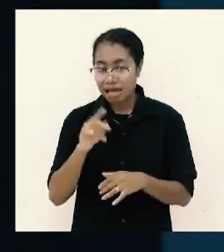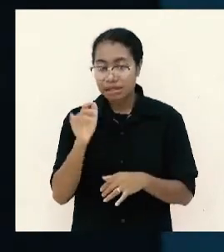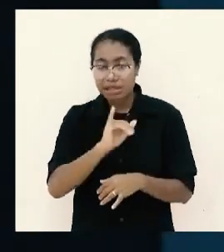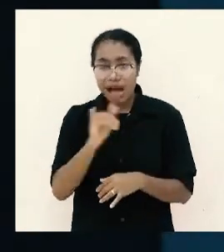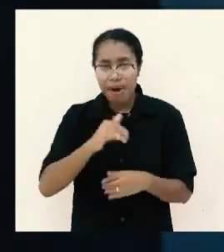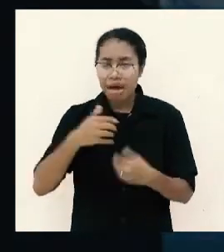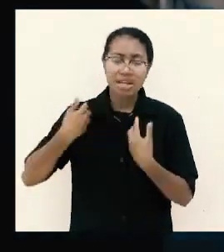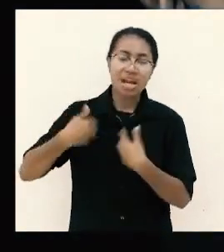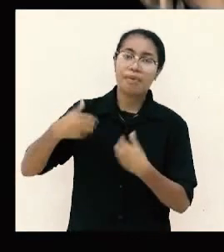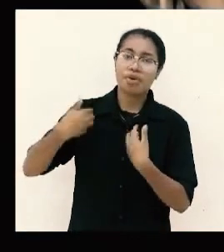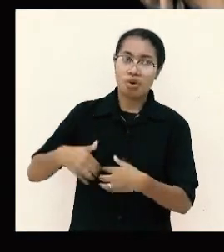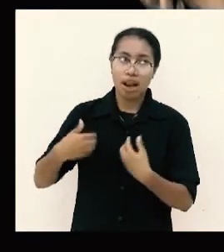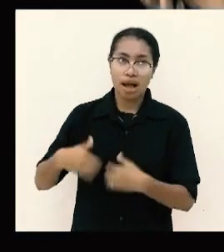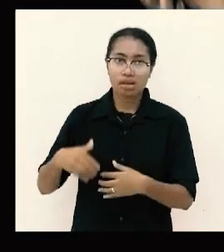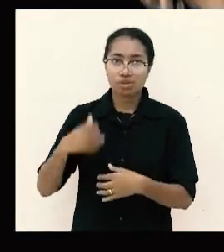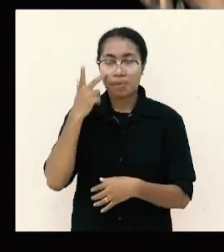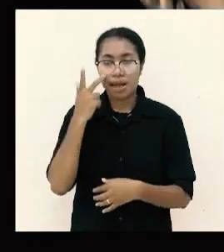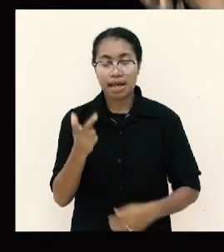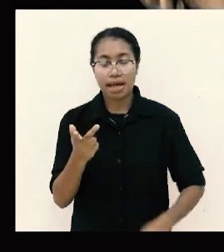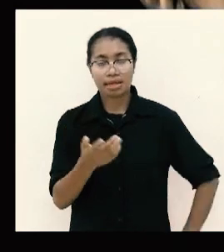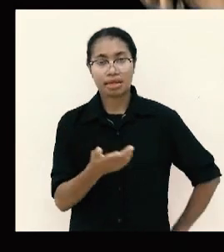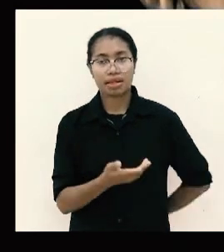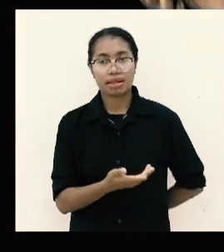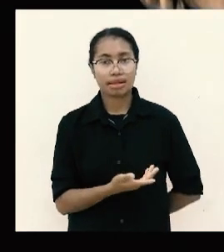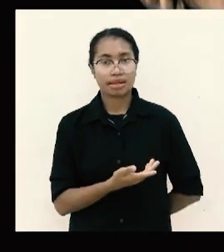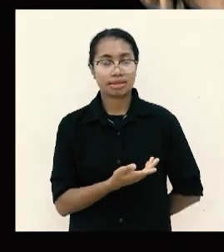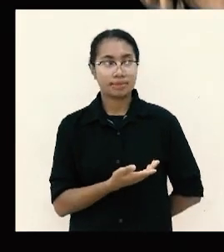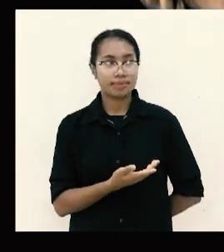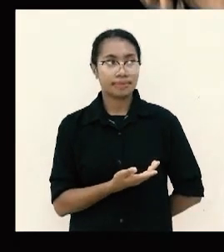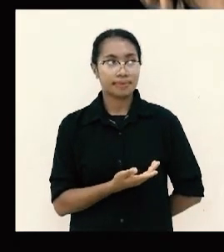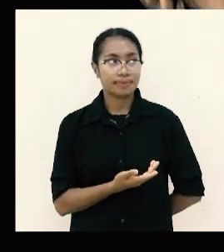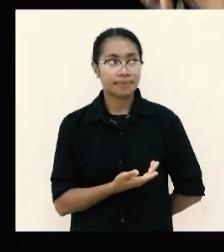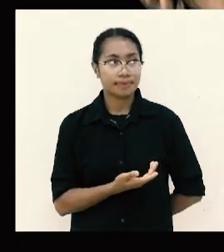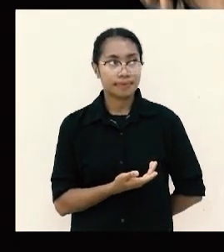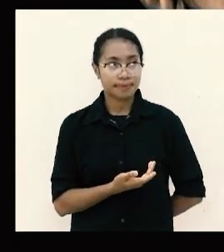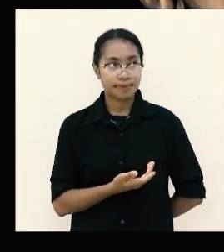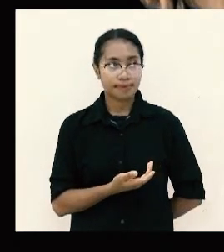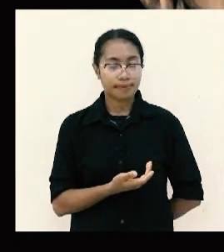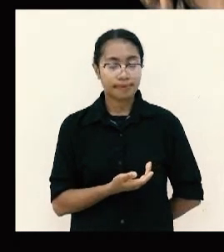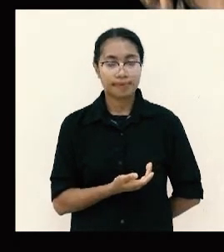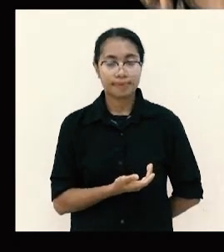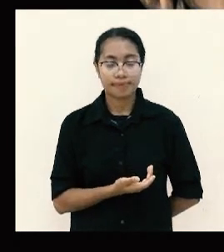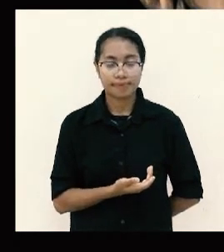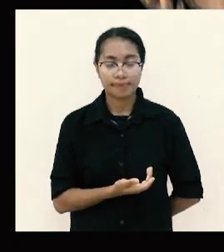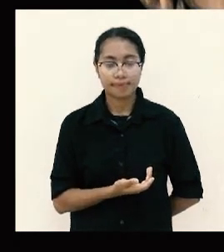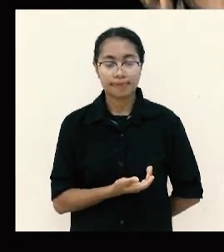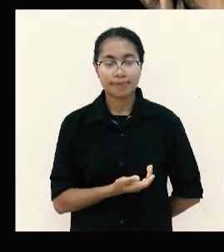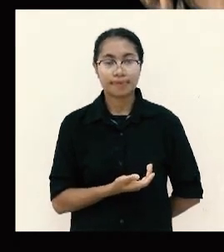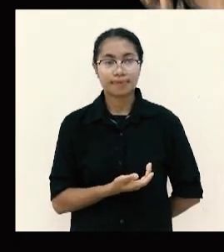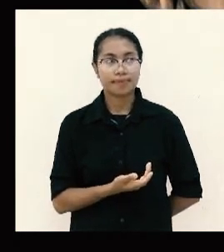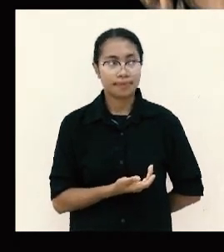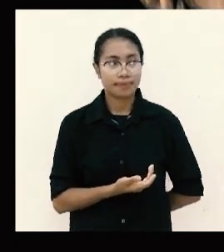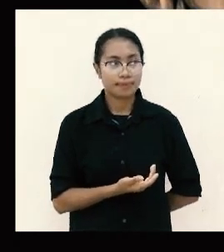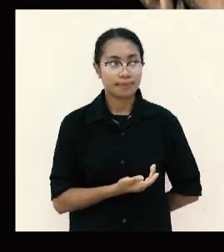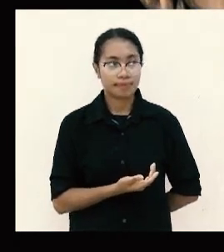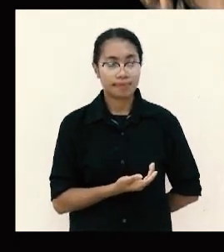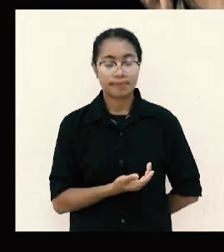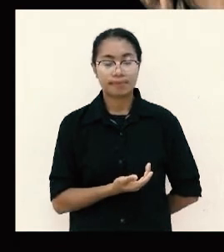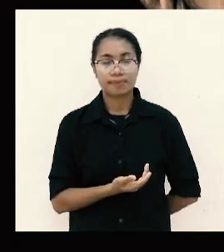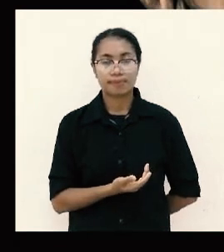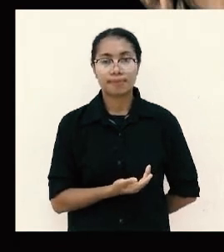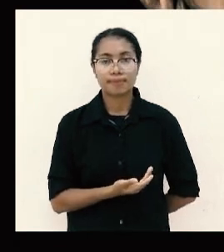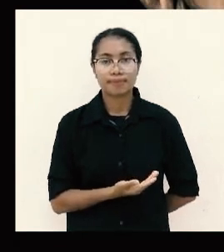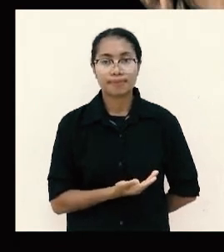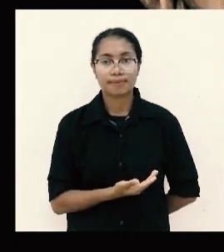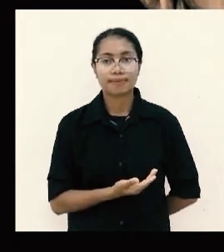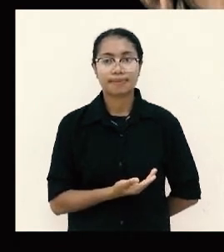ayat 9 sebab kamu masih ingat saudara-saudara akan usaha dan jari lelah kami sementara kami bekerja siang malam